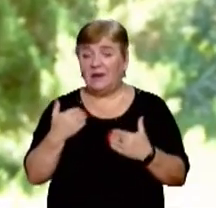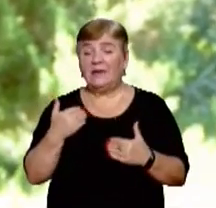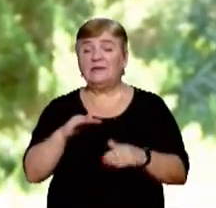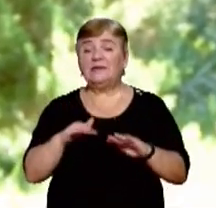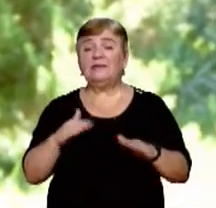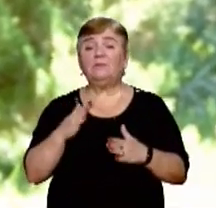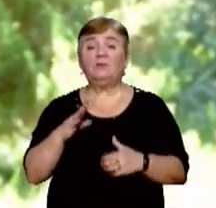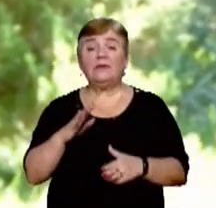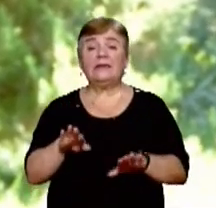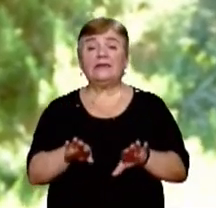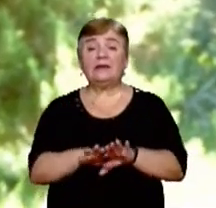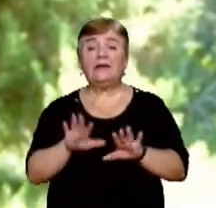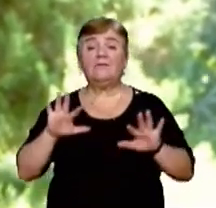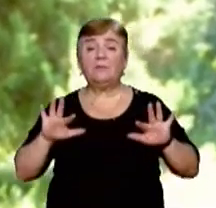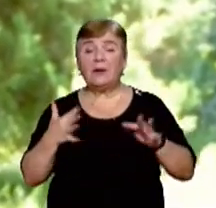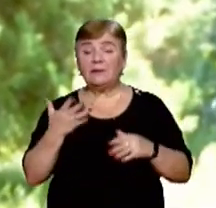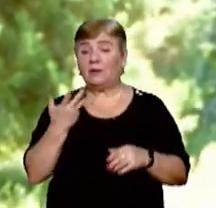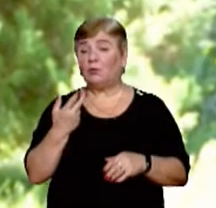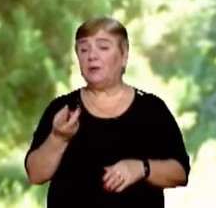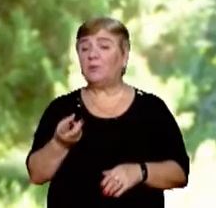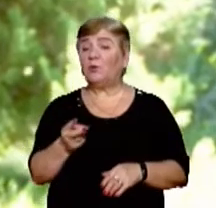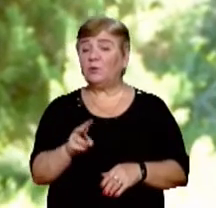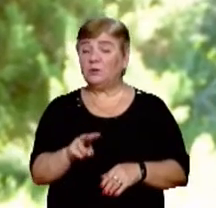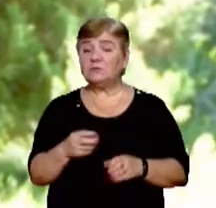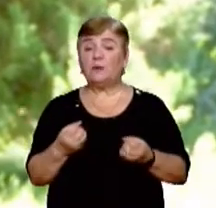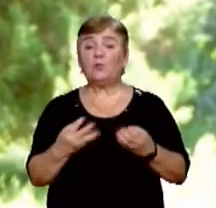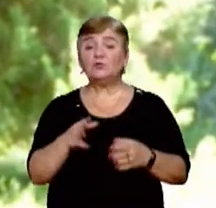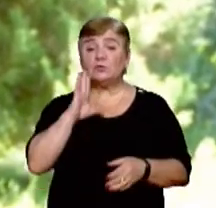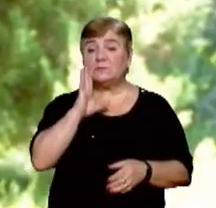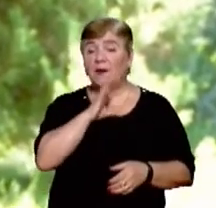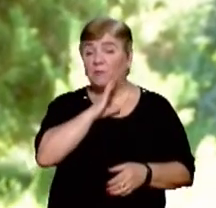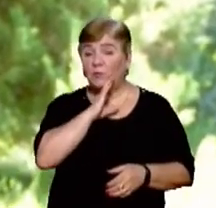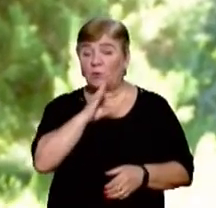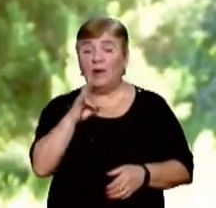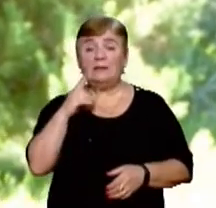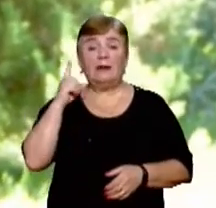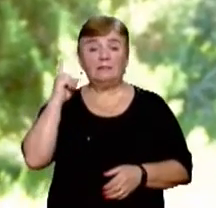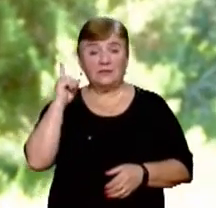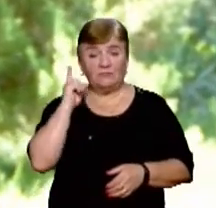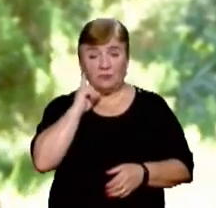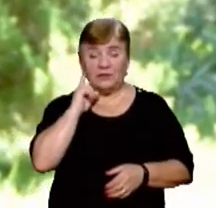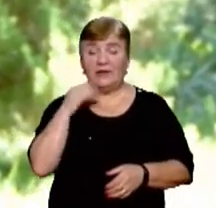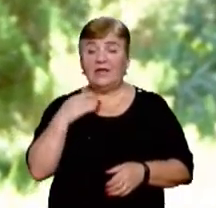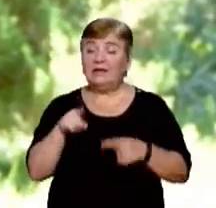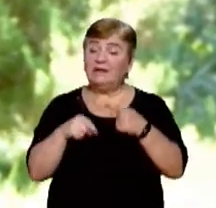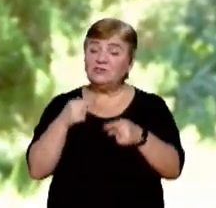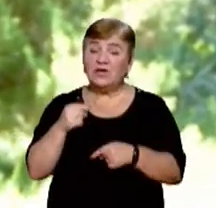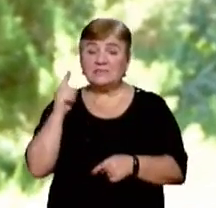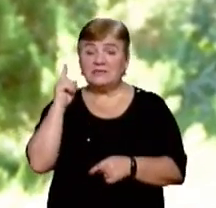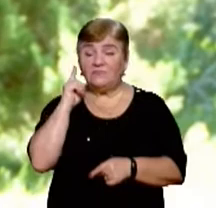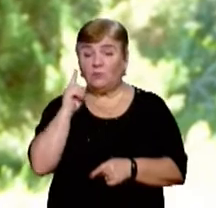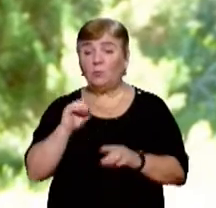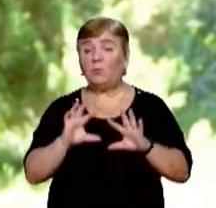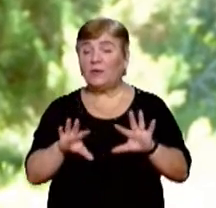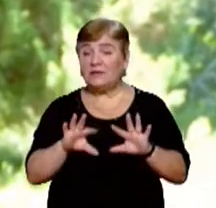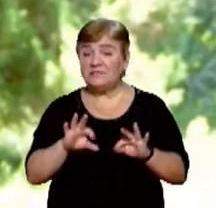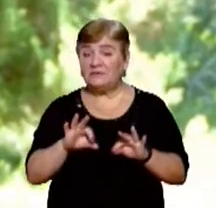доїжджають, було такі випадки, коли нам приходилося просто сидіти з мамою, з дитиною на телефоні і через телефон дітині